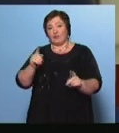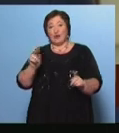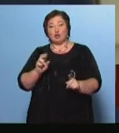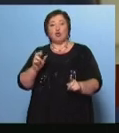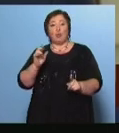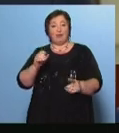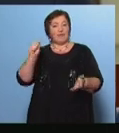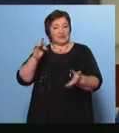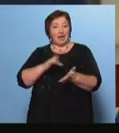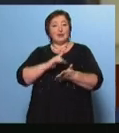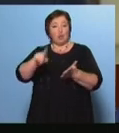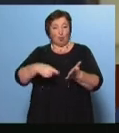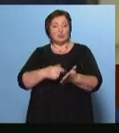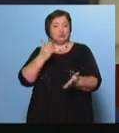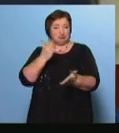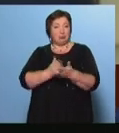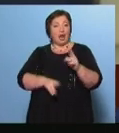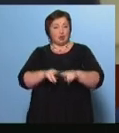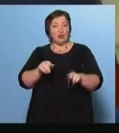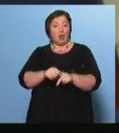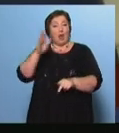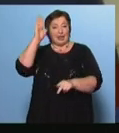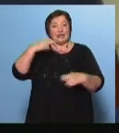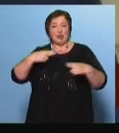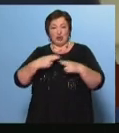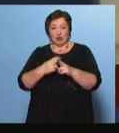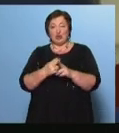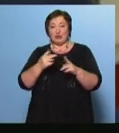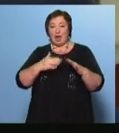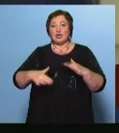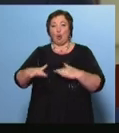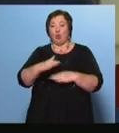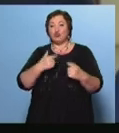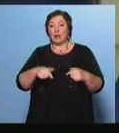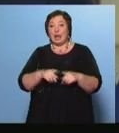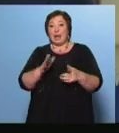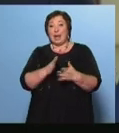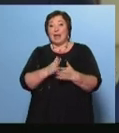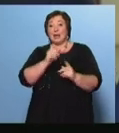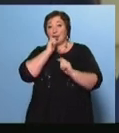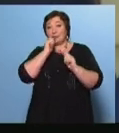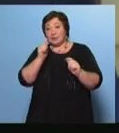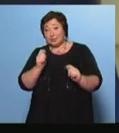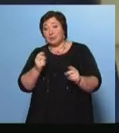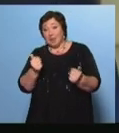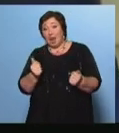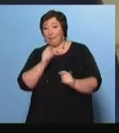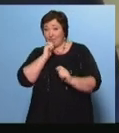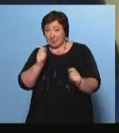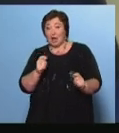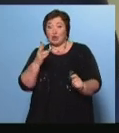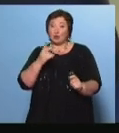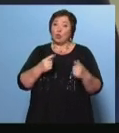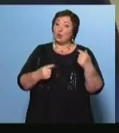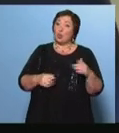в центре города стояло такое гидротехническое сооружение И это, да, это с одной стороны подарок Но с